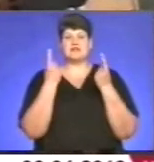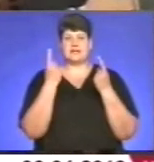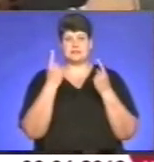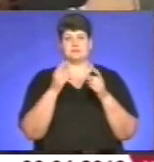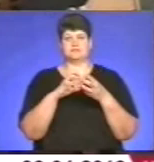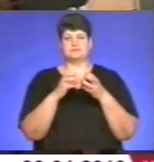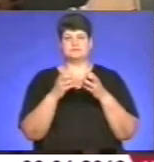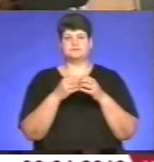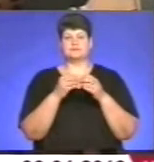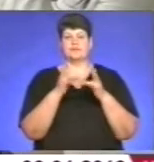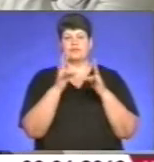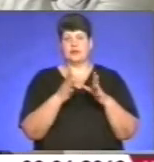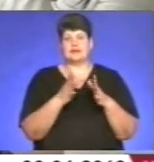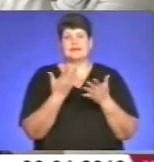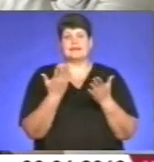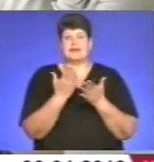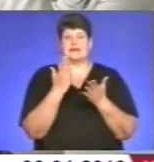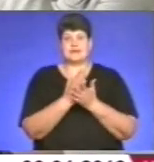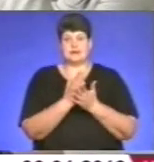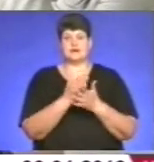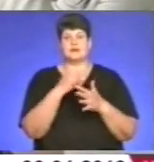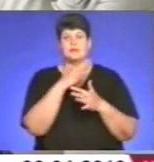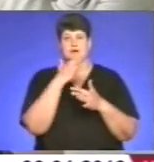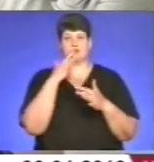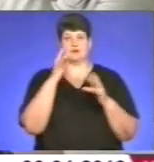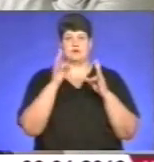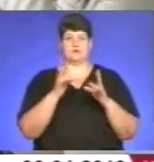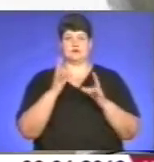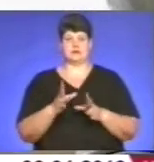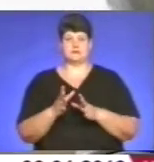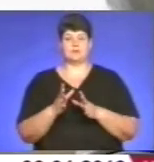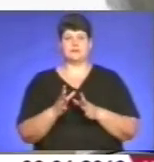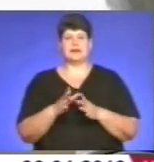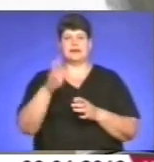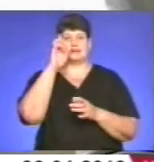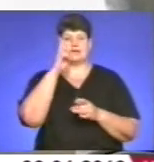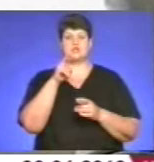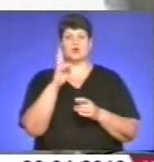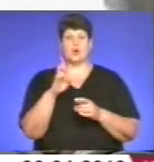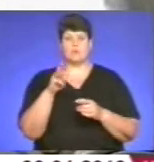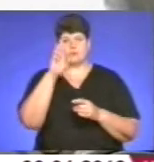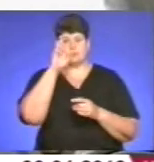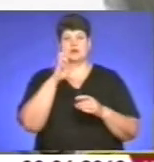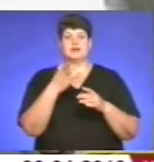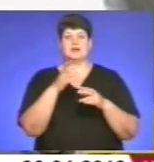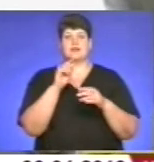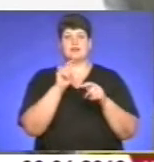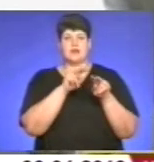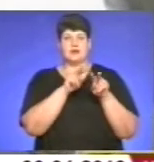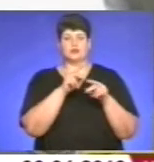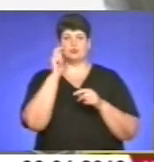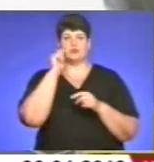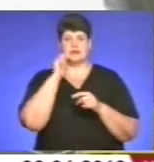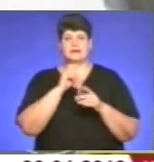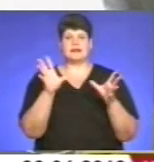ризику, особливо тих, де допущено зростання травматизму. Держгівпромнаглядом України разом з соціальними партнерами